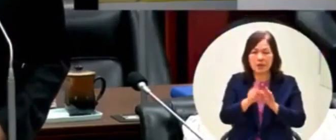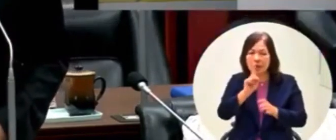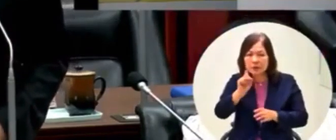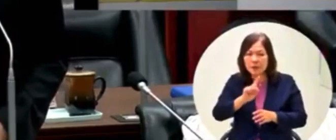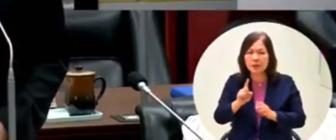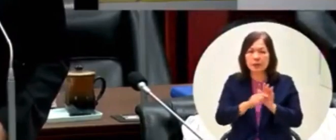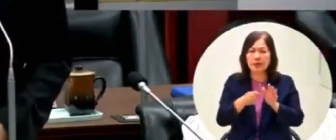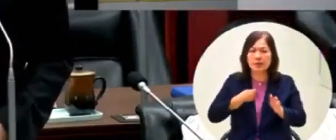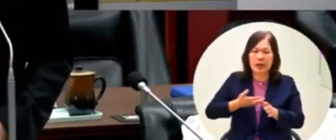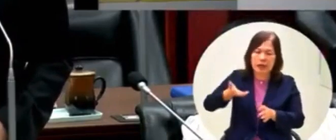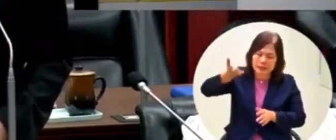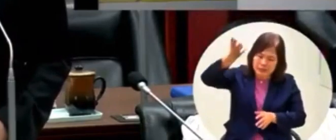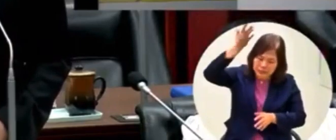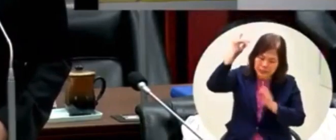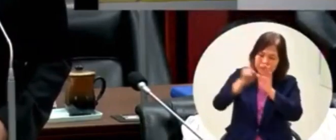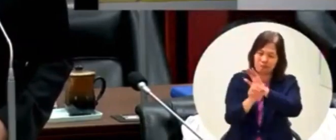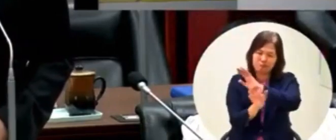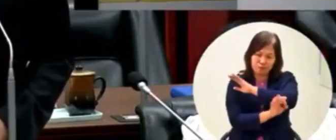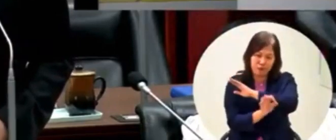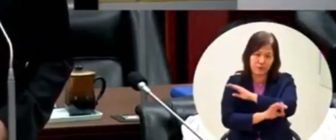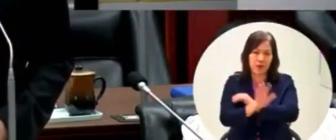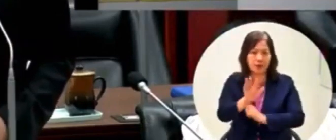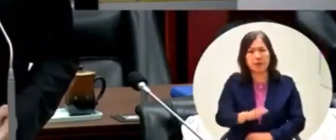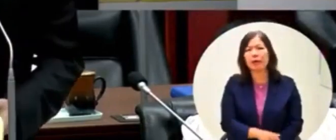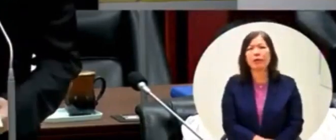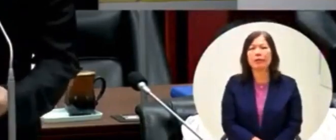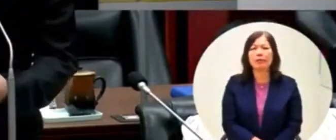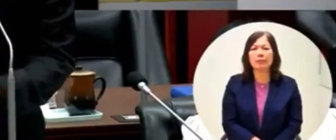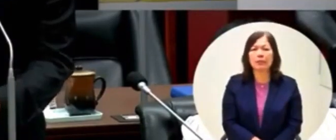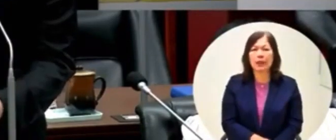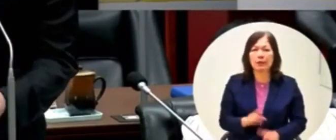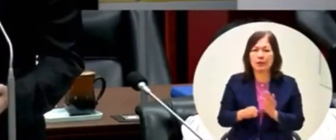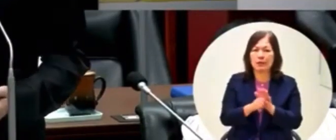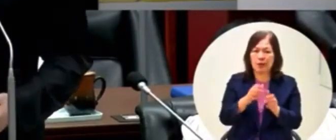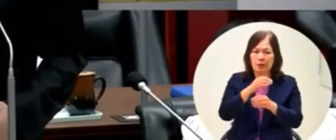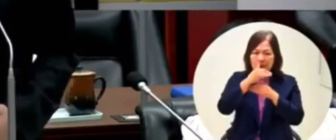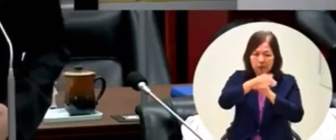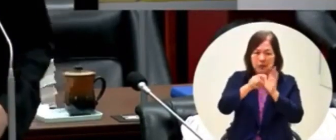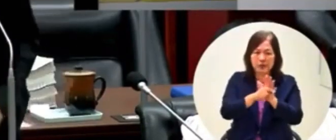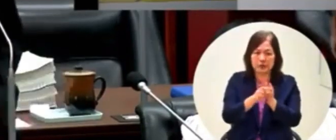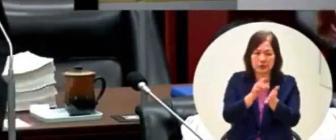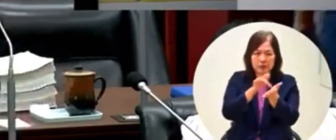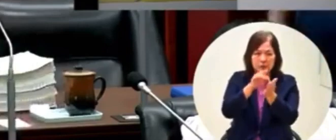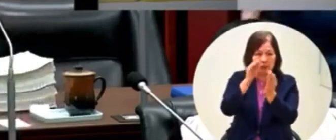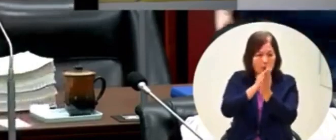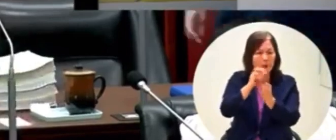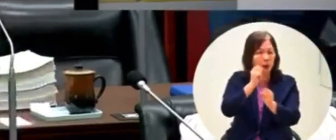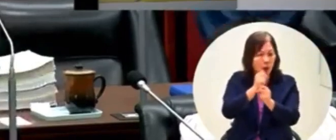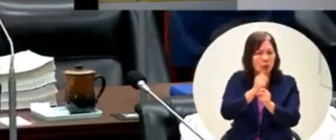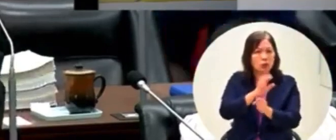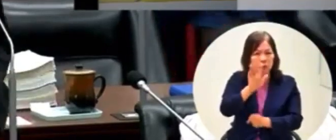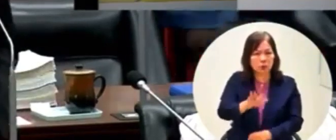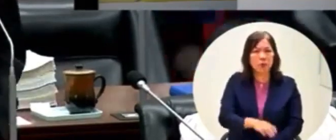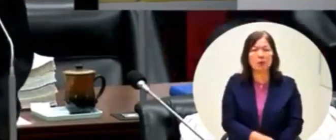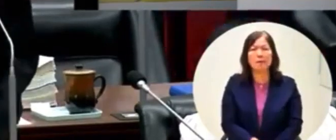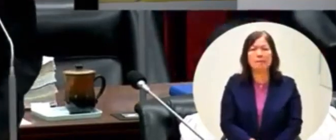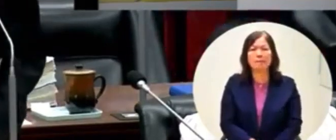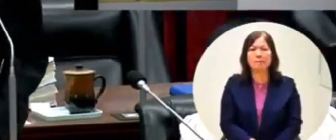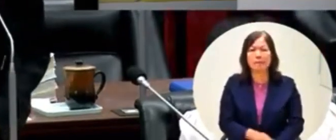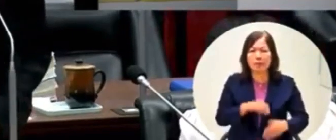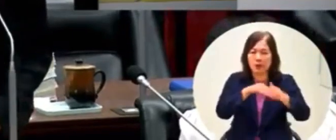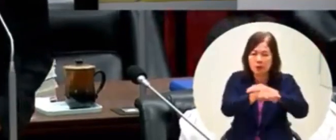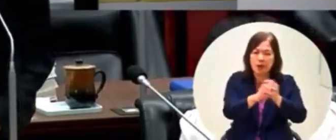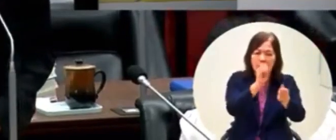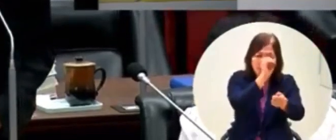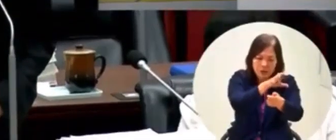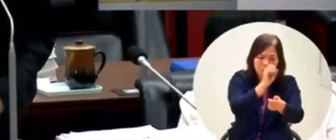朝貪污裡面影射限制性招標的工作裡面放人不可以不